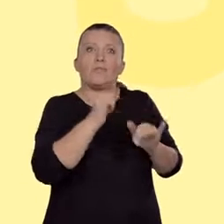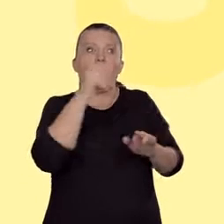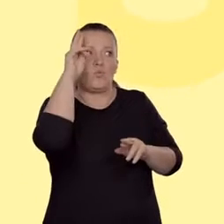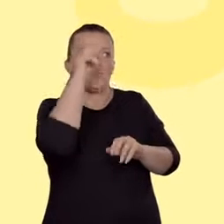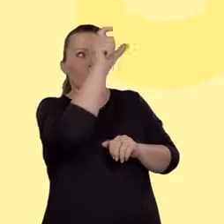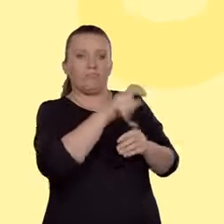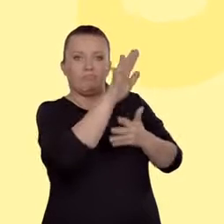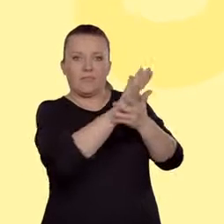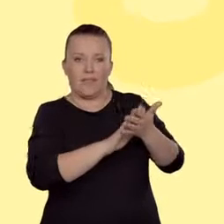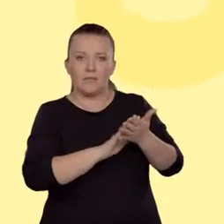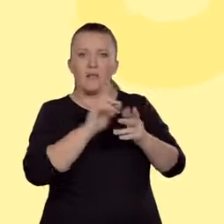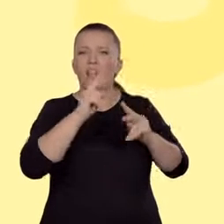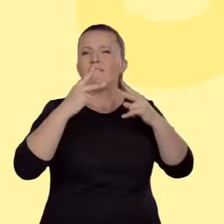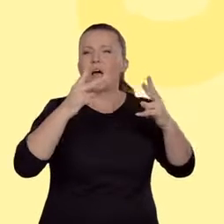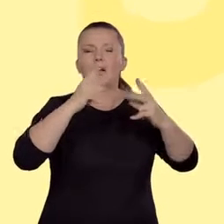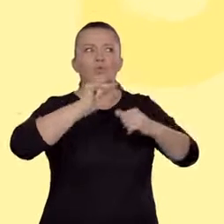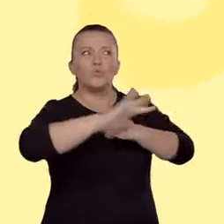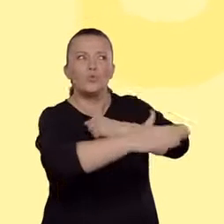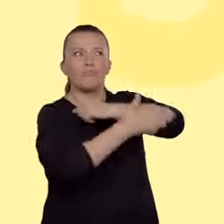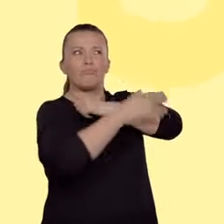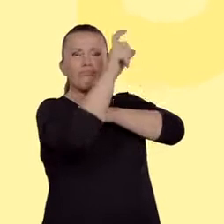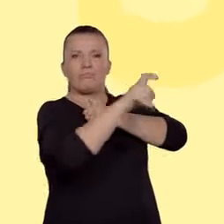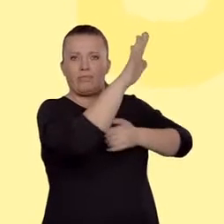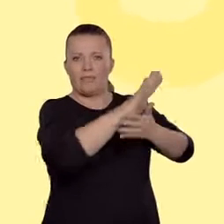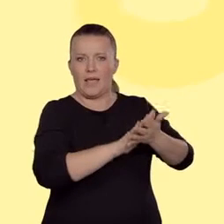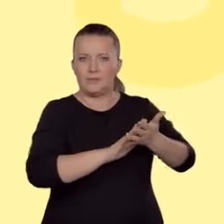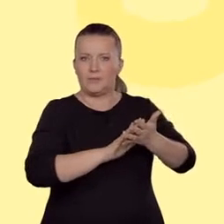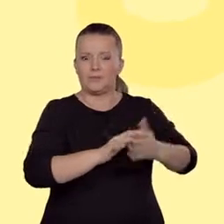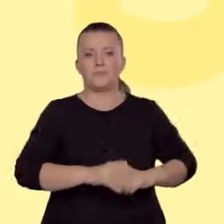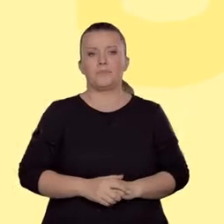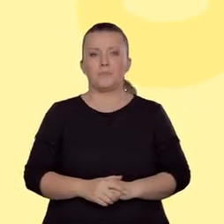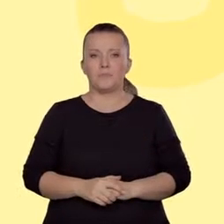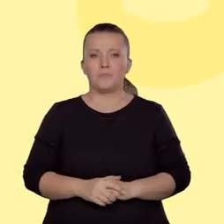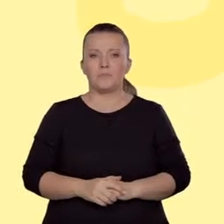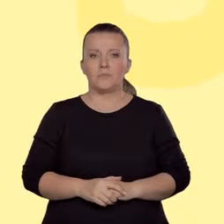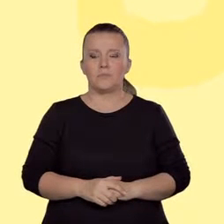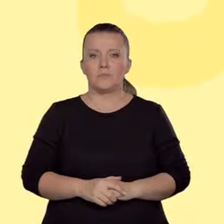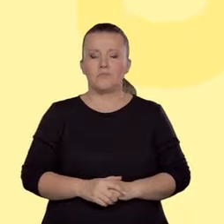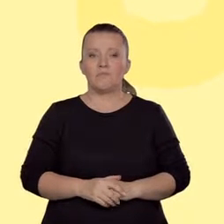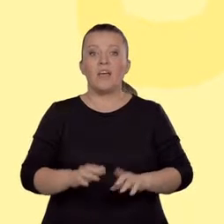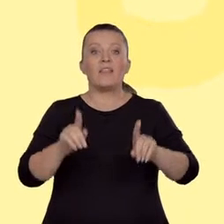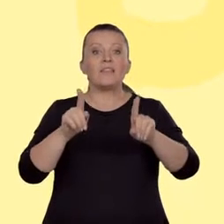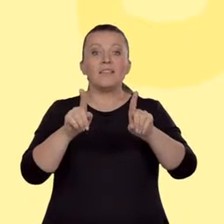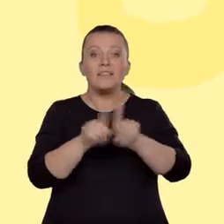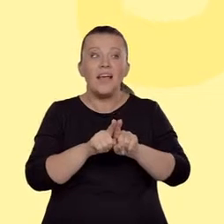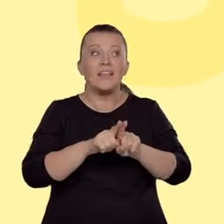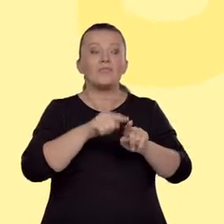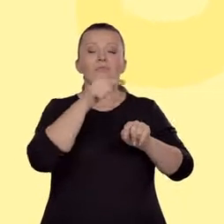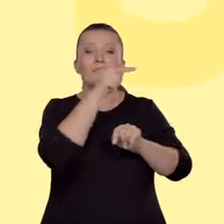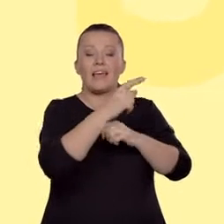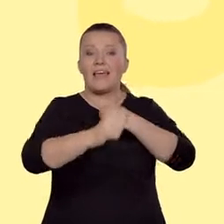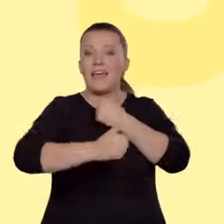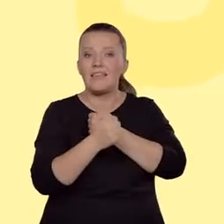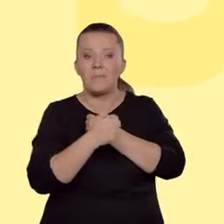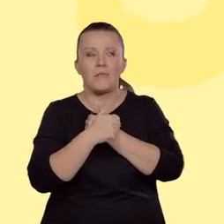drugie oparta na nim, do niego się odnosząca. wyprowadzona z analizy. Po trzecie wreszcie, utwór rozumiemy poprzez